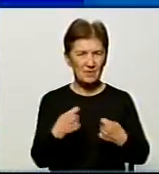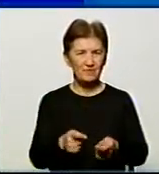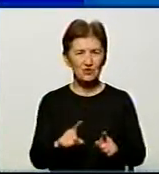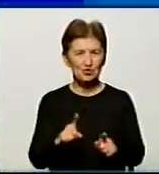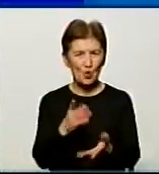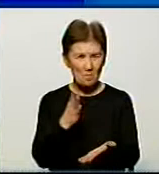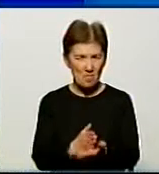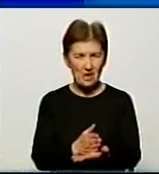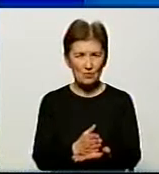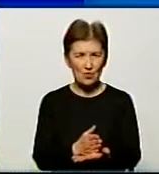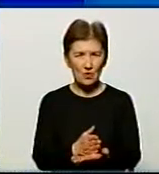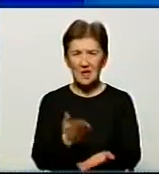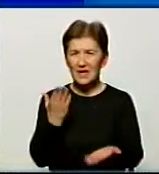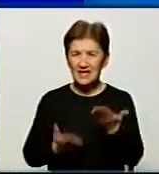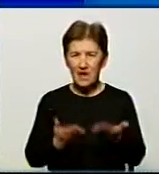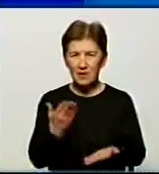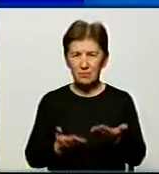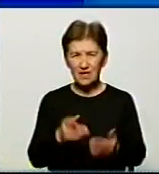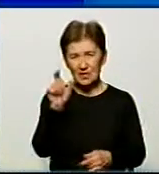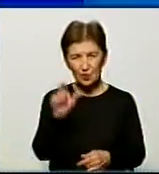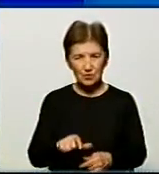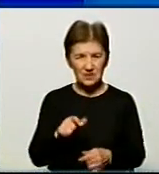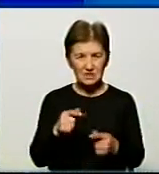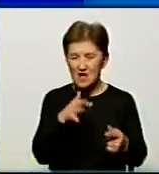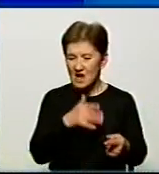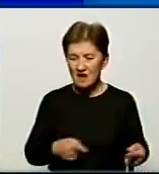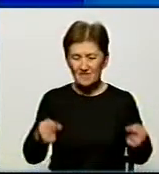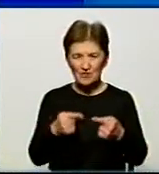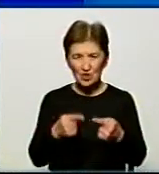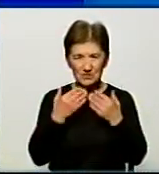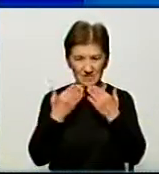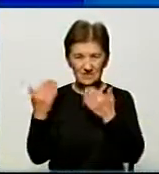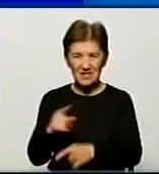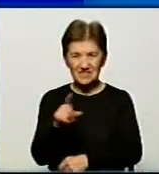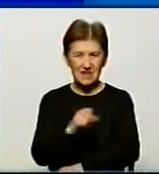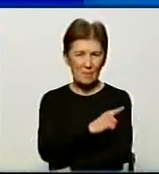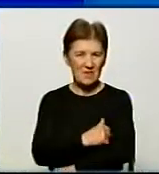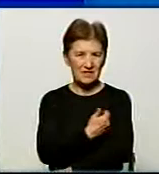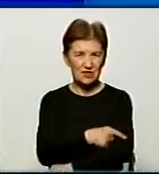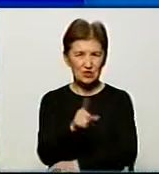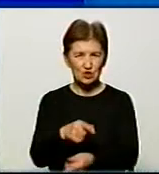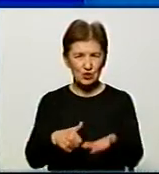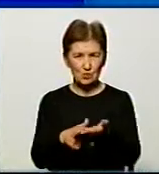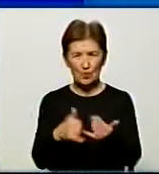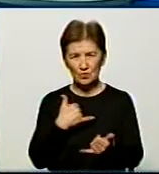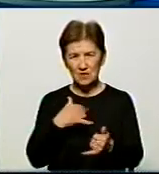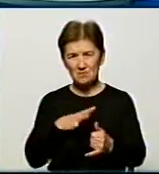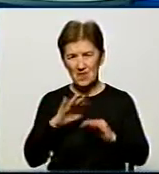ми маємо. Якби людина зверталася вчасно за медичною допомогою, мабуть, в нас було б менше проблем.